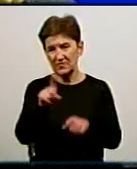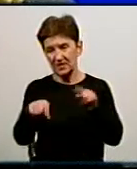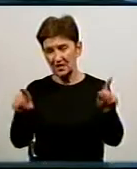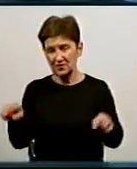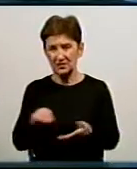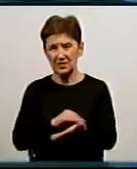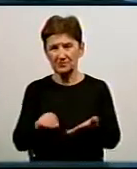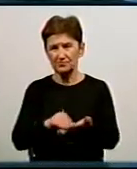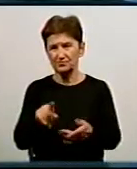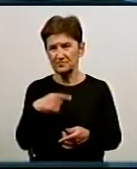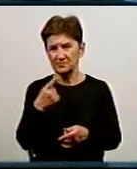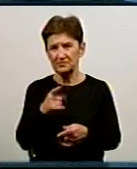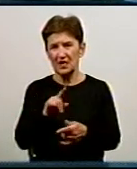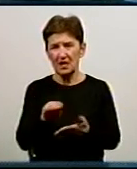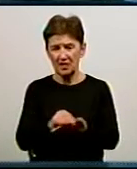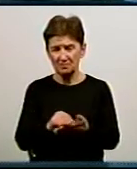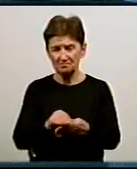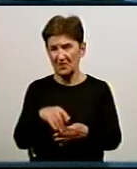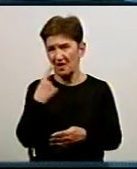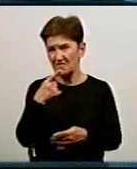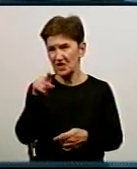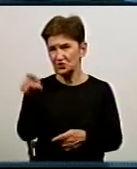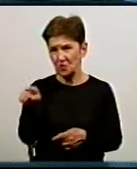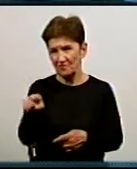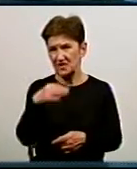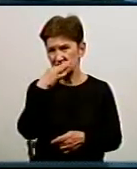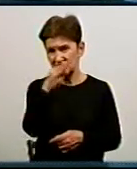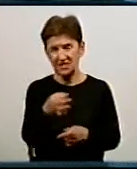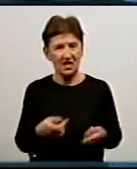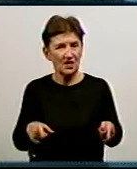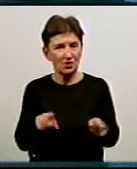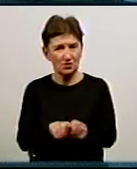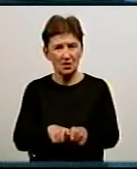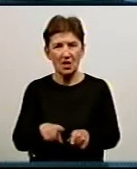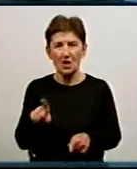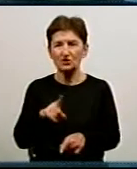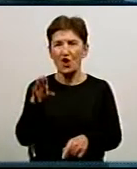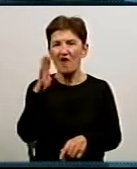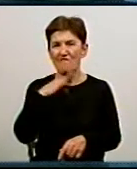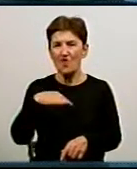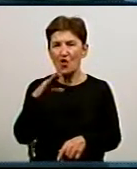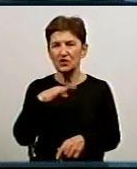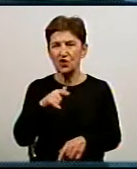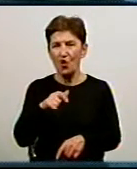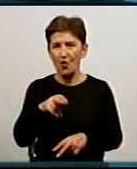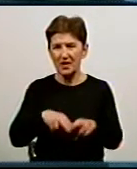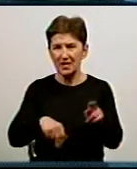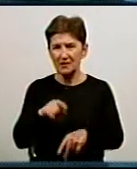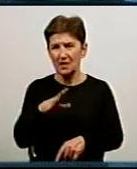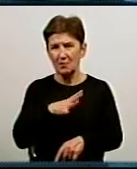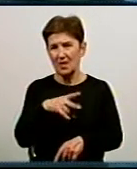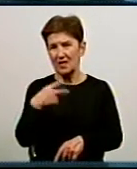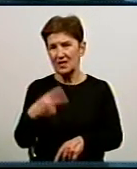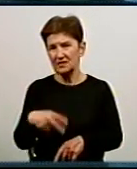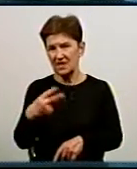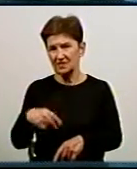інформації Кропивницькому цитували вас, і ви наче сказали наступне, що водоїн був збудований на термін 20